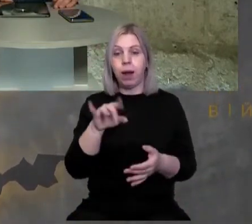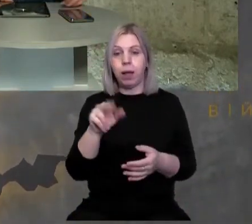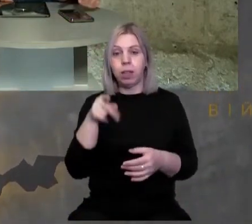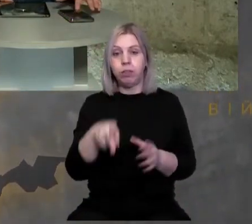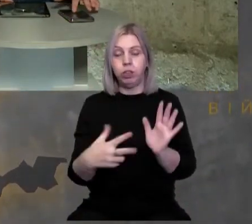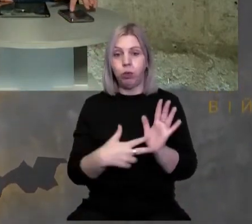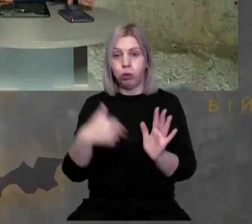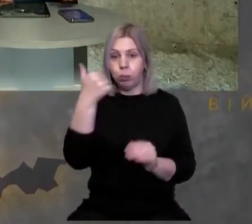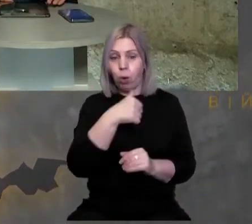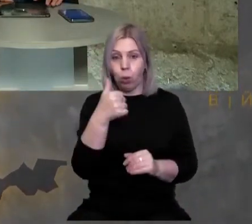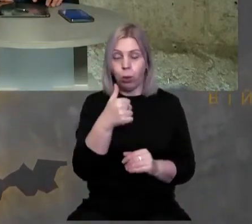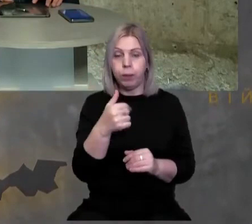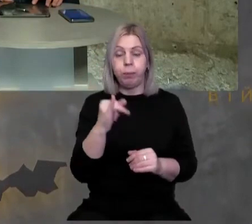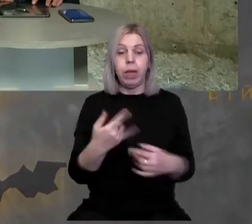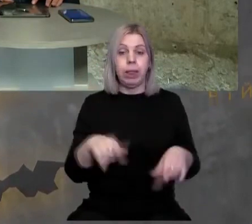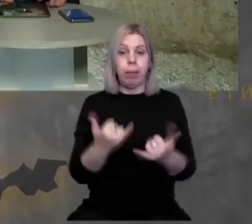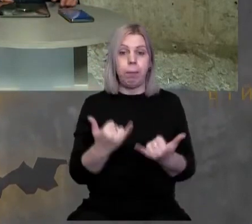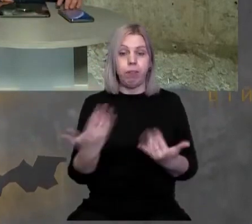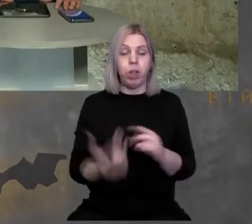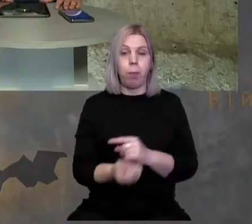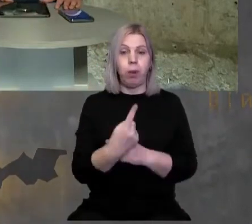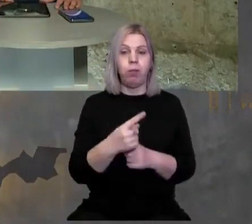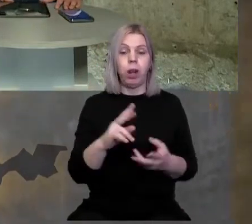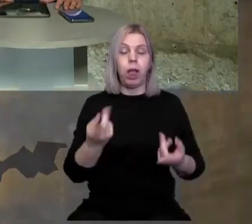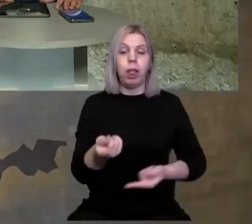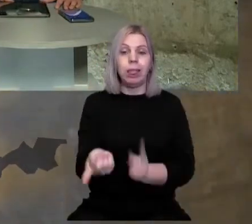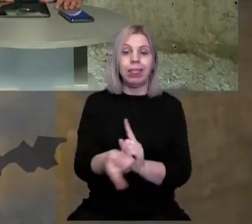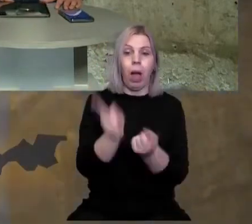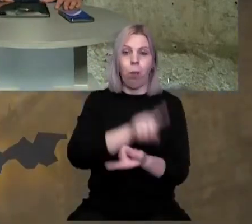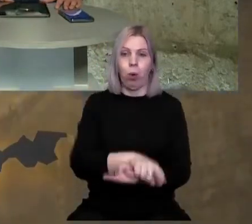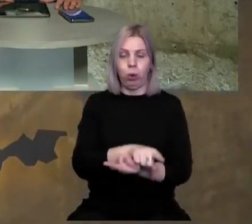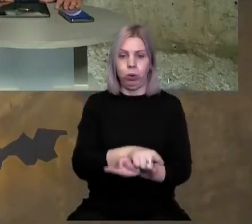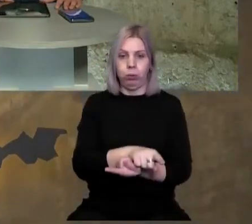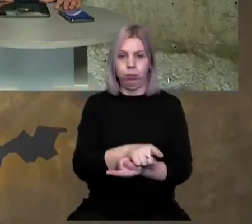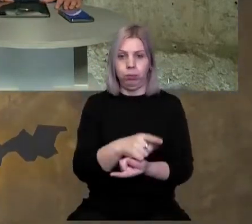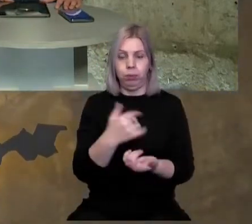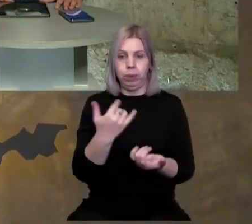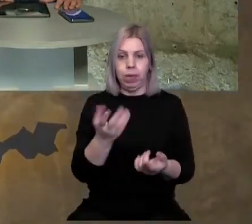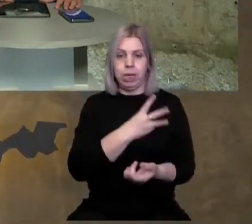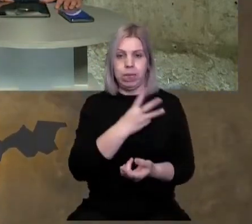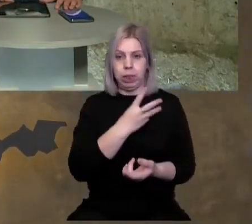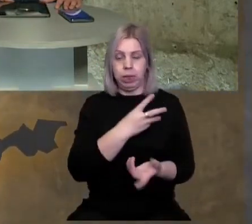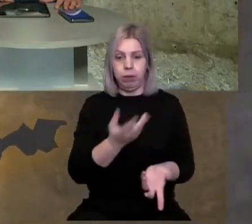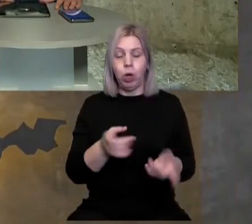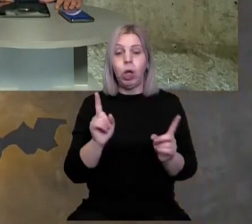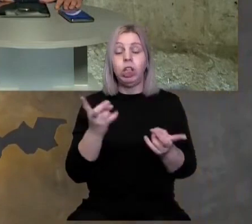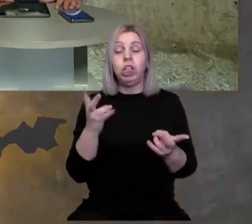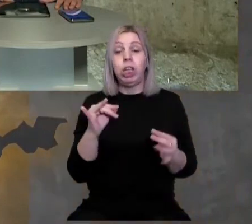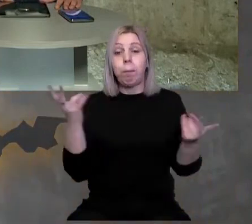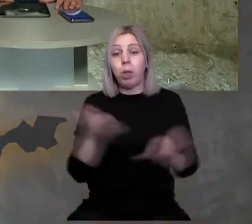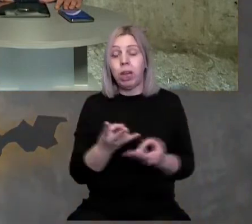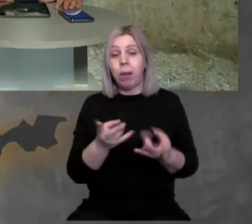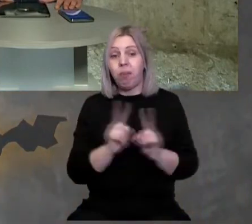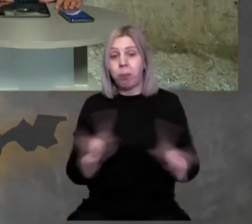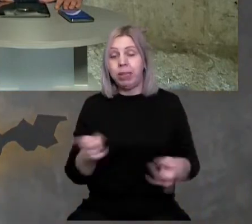2008 року. Ну і тепер вона проявила зворотню ініціативу. Чи потрібно, в